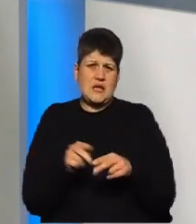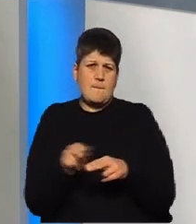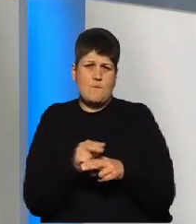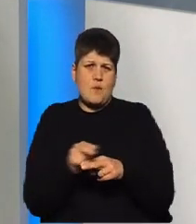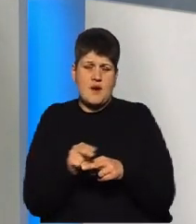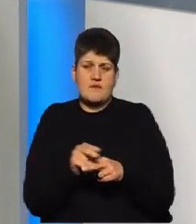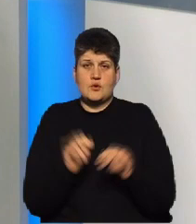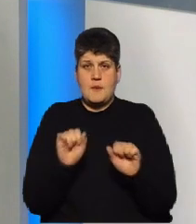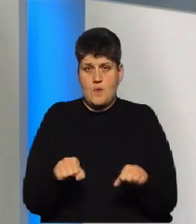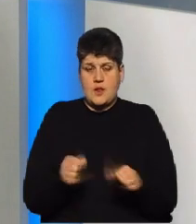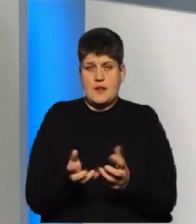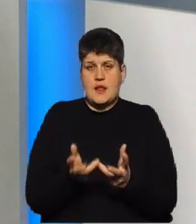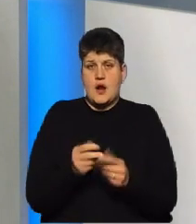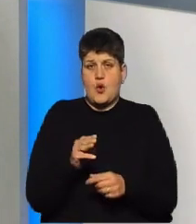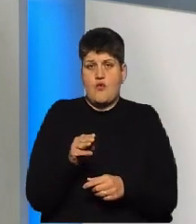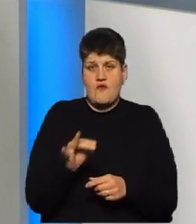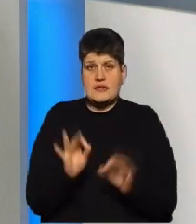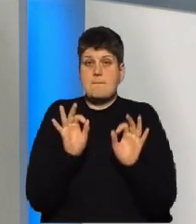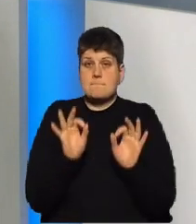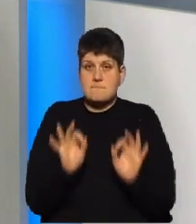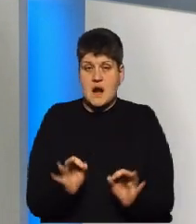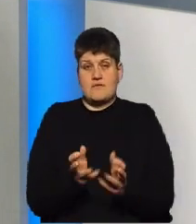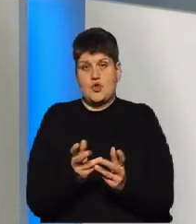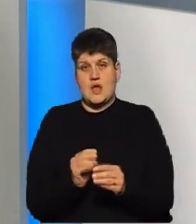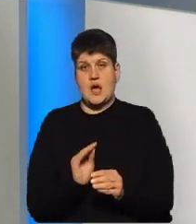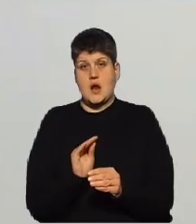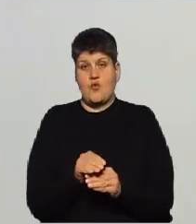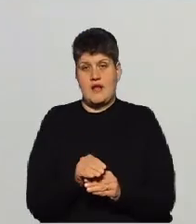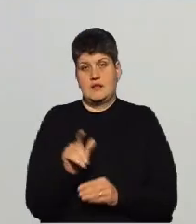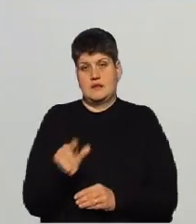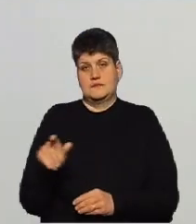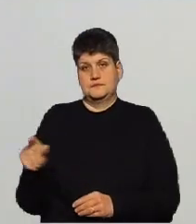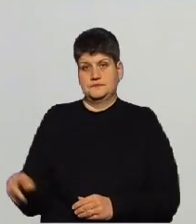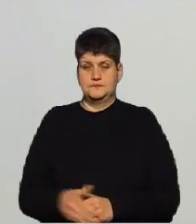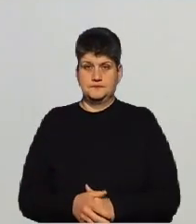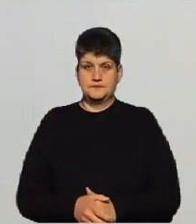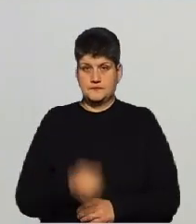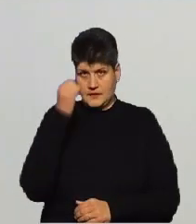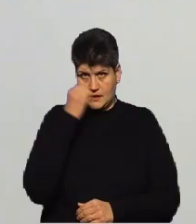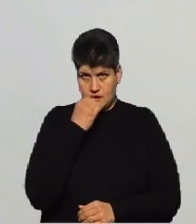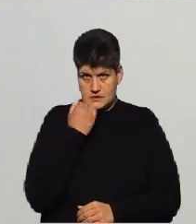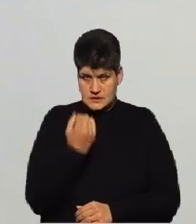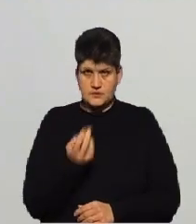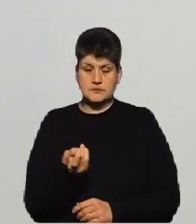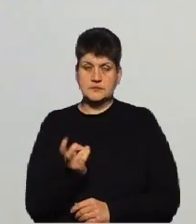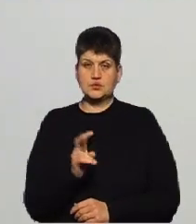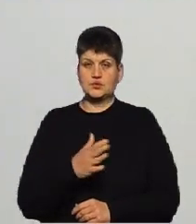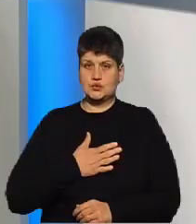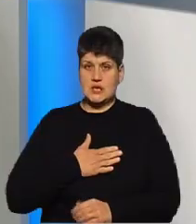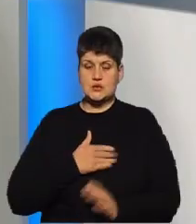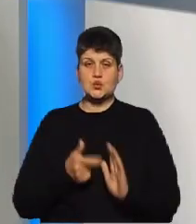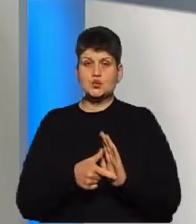могли нарахувати і правильно нарахувати цей податок громадянам. Дякую вам за те, що ви завітали до нас у студію.